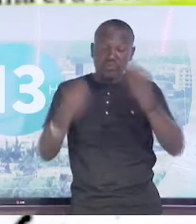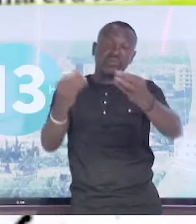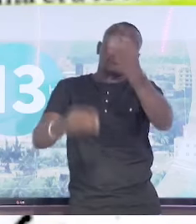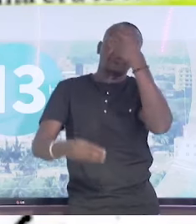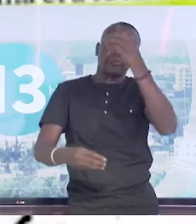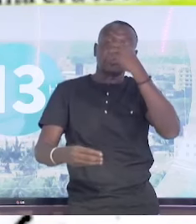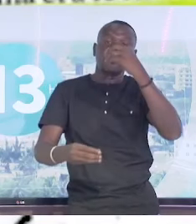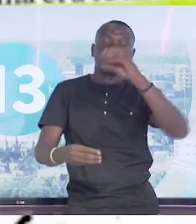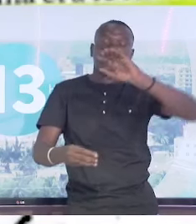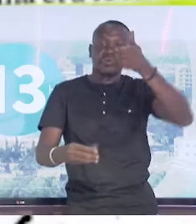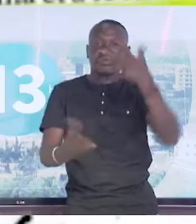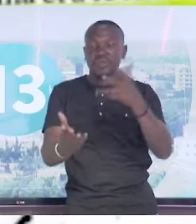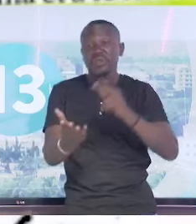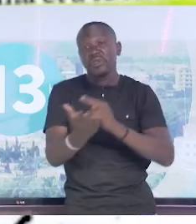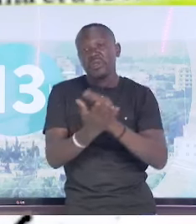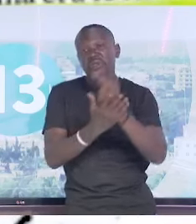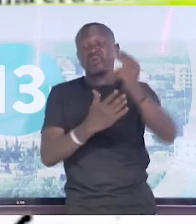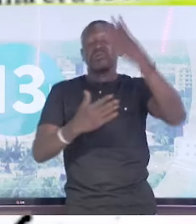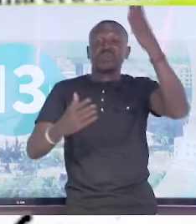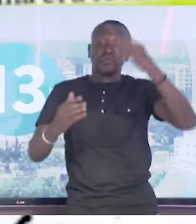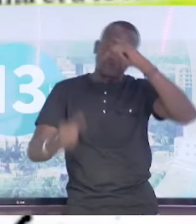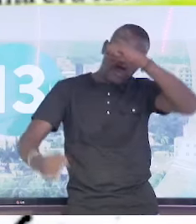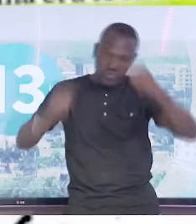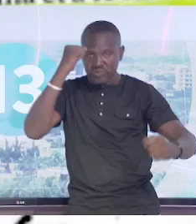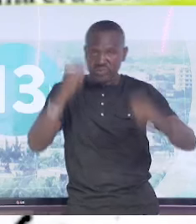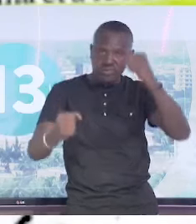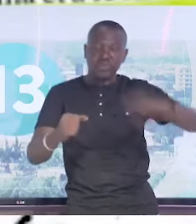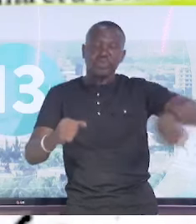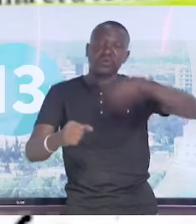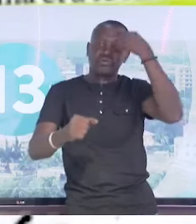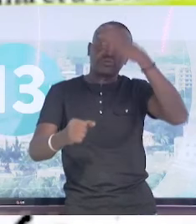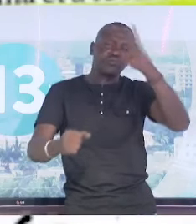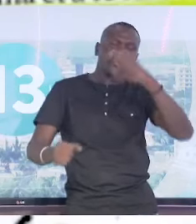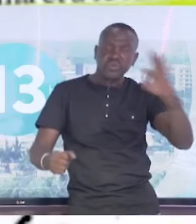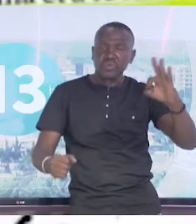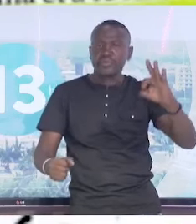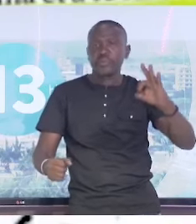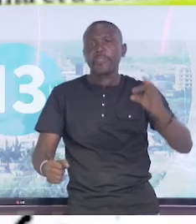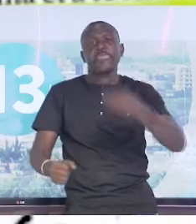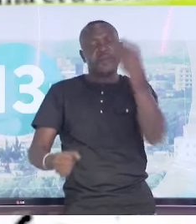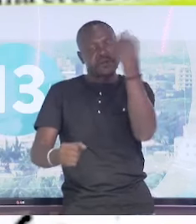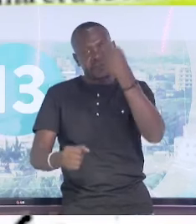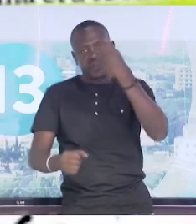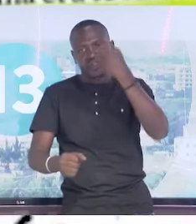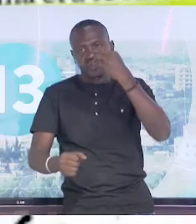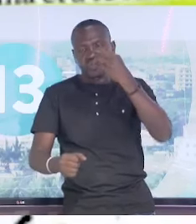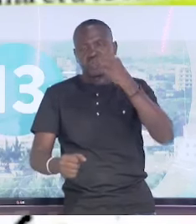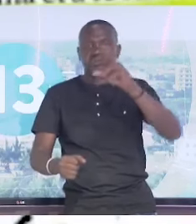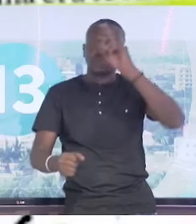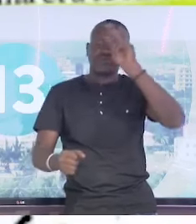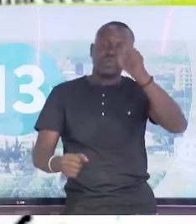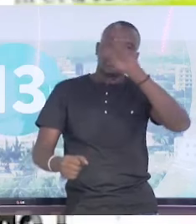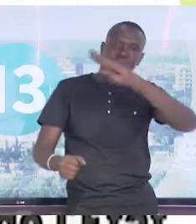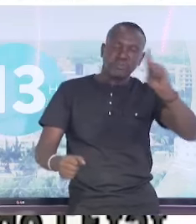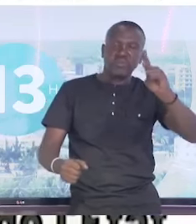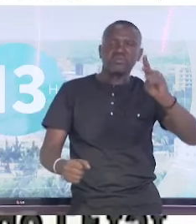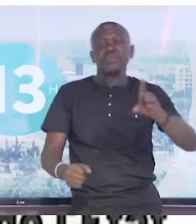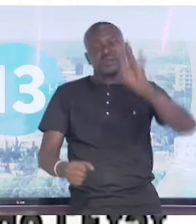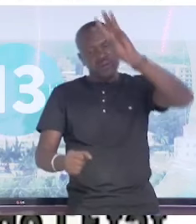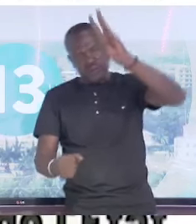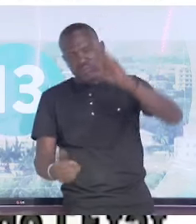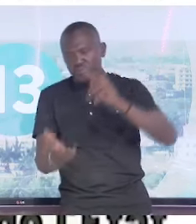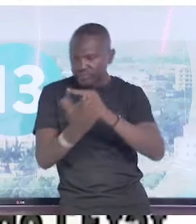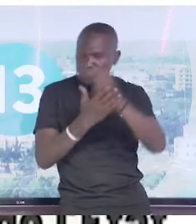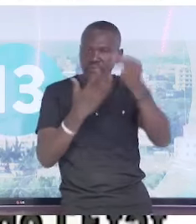dernier par cinq camions sur instruction du gouvernement burkinabé. Un ravitaillement qui fait suite à celui du PAM intervenu le 6 avril dernier, écrit